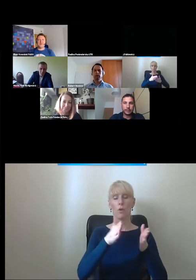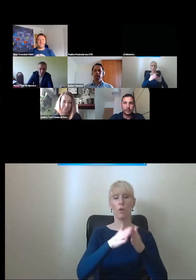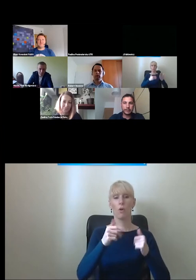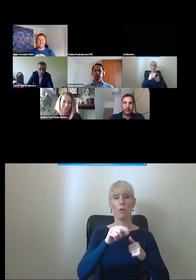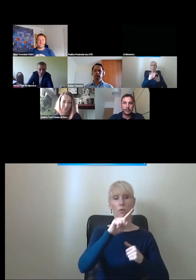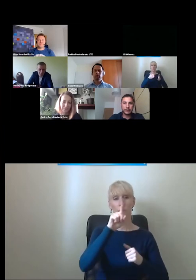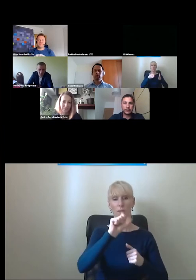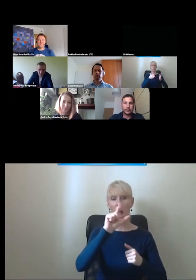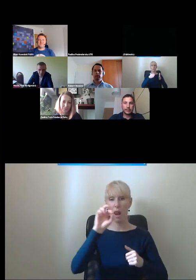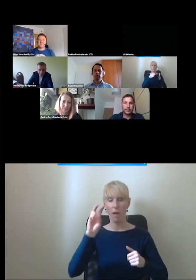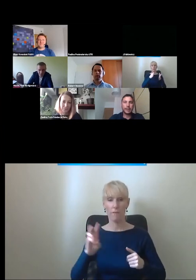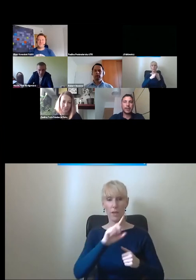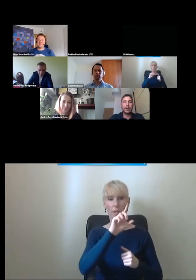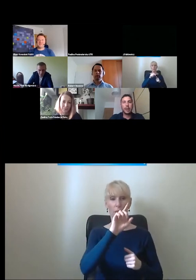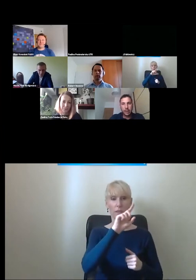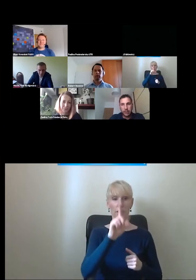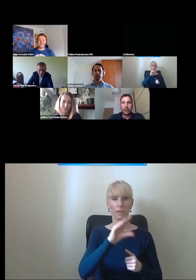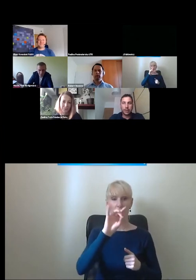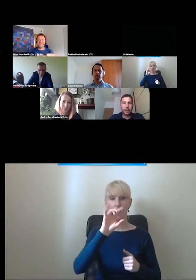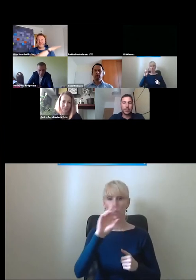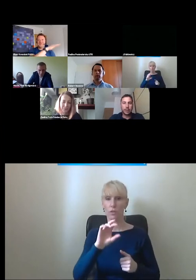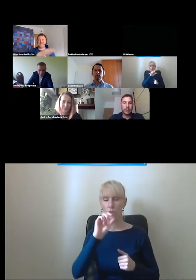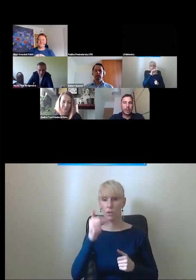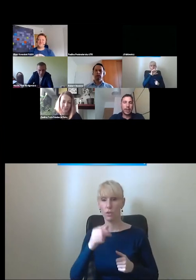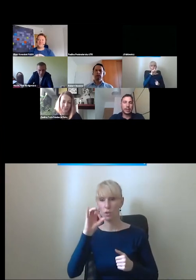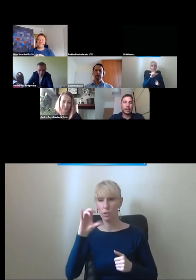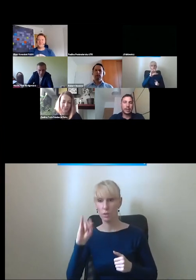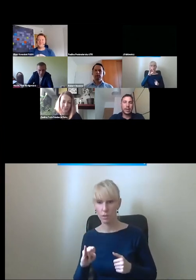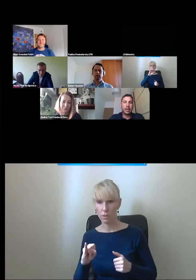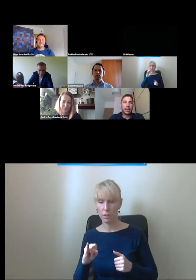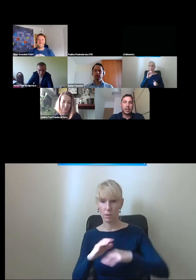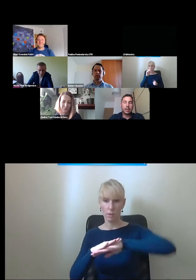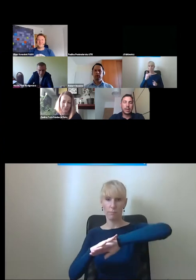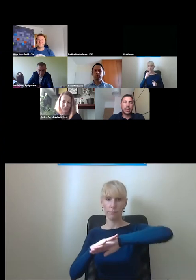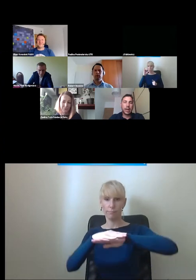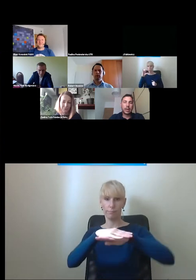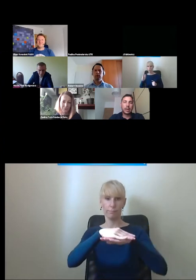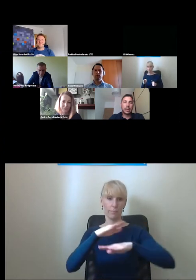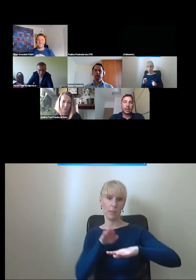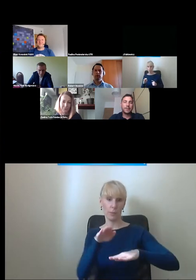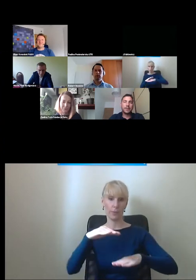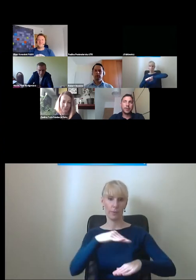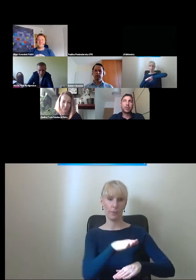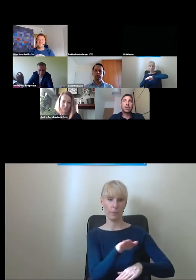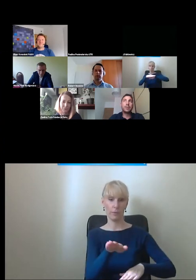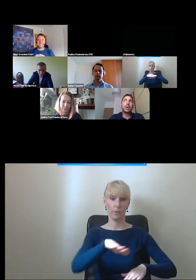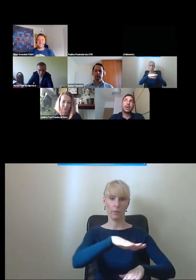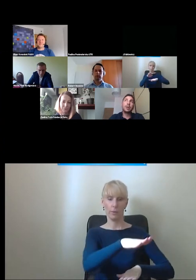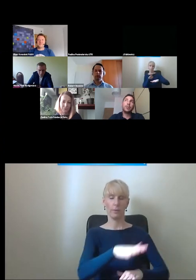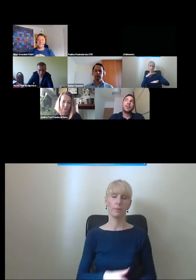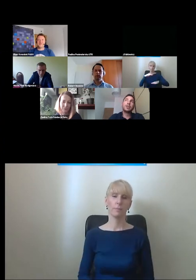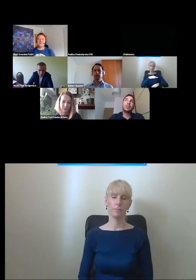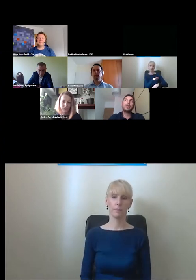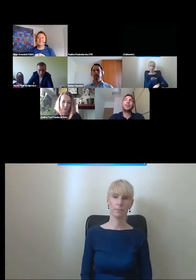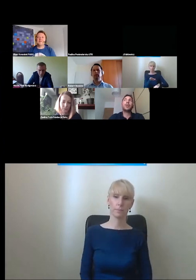nad Zalew Zegrzyński, tej jednej z takich najsłynniejszych z wieloma załamaniami. Tak. W związku z tym,